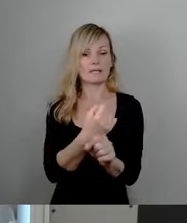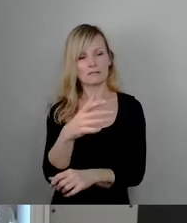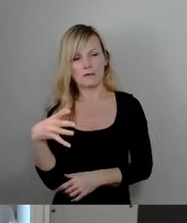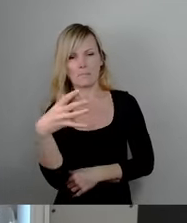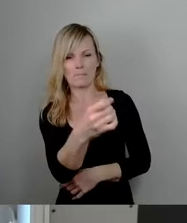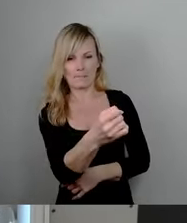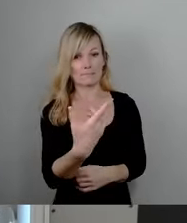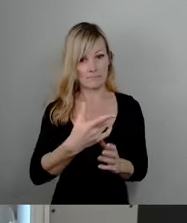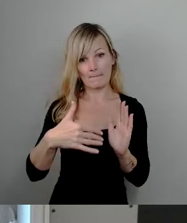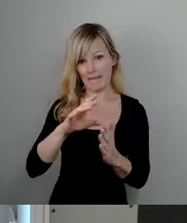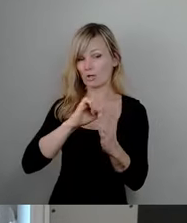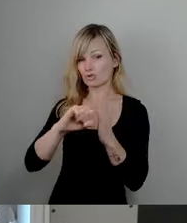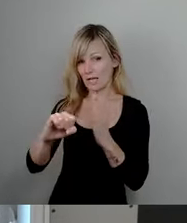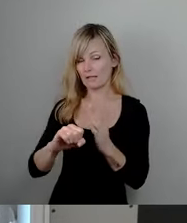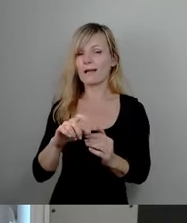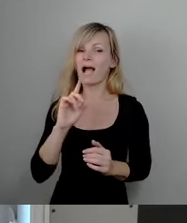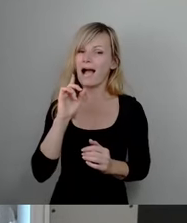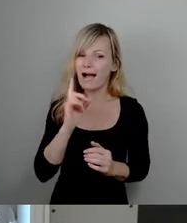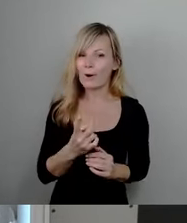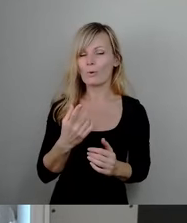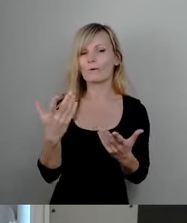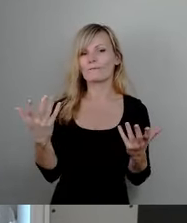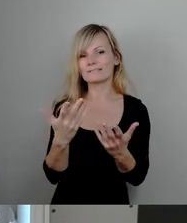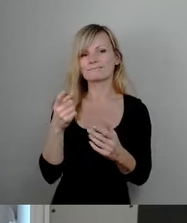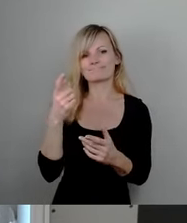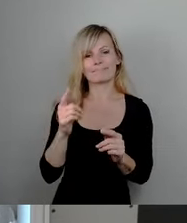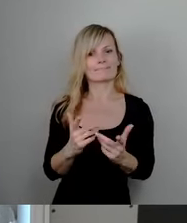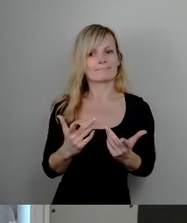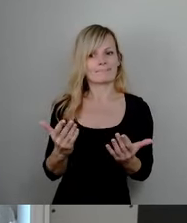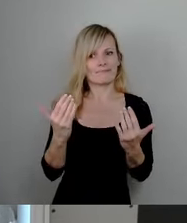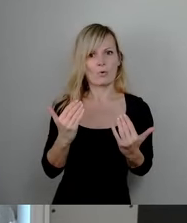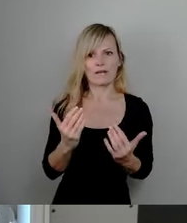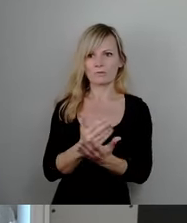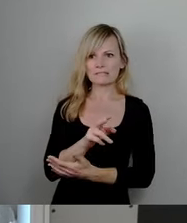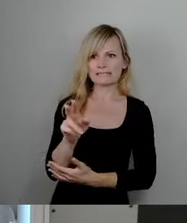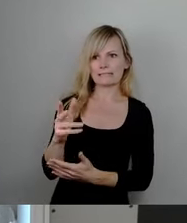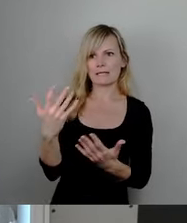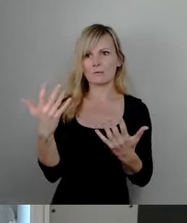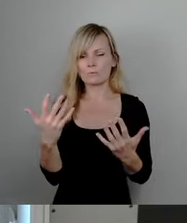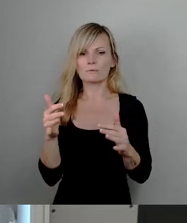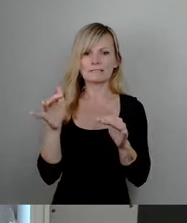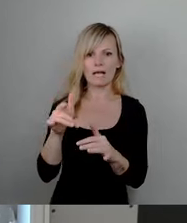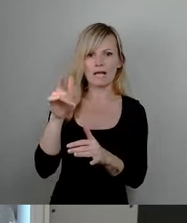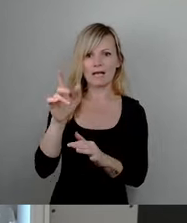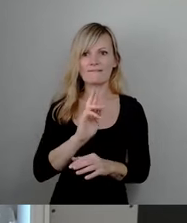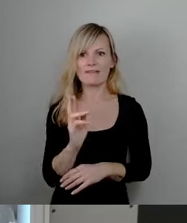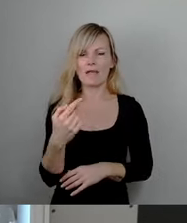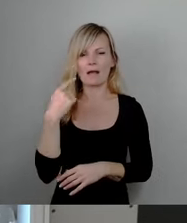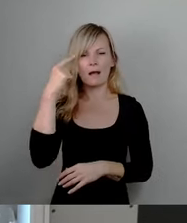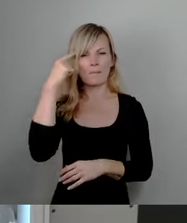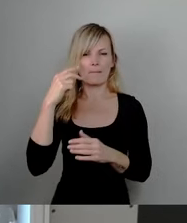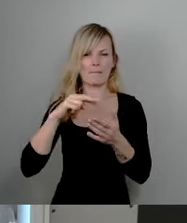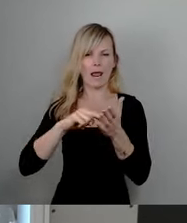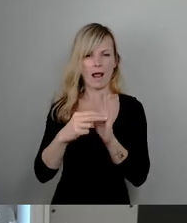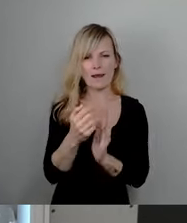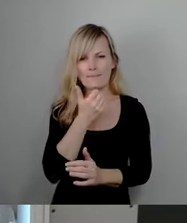wesentlichen Aspekte, ist es präventiv, weil dort diejenigen, die Böses im Schilde führen, ich formuliere es